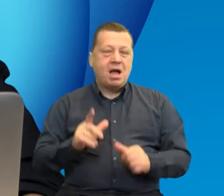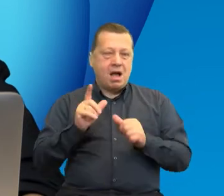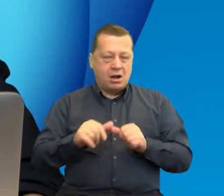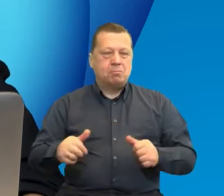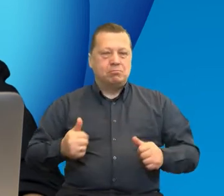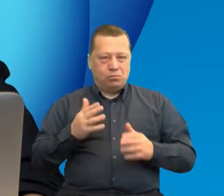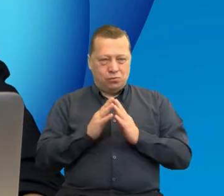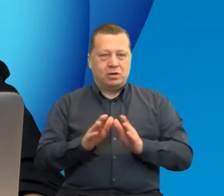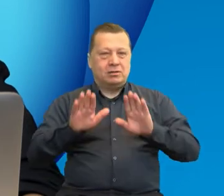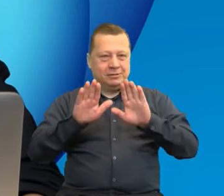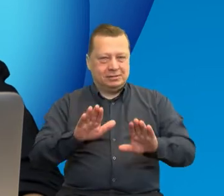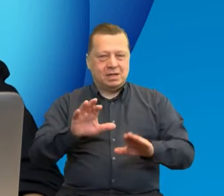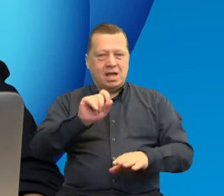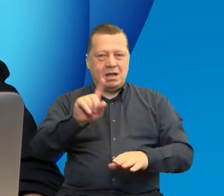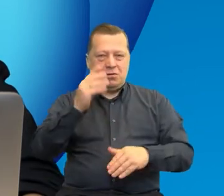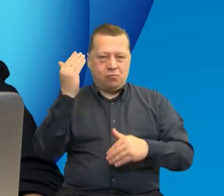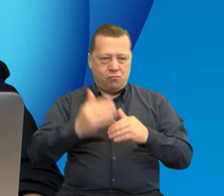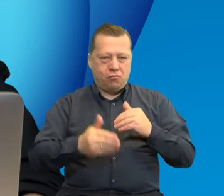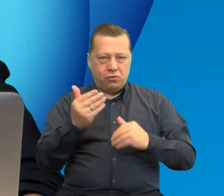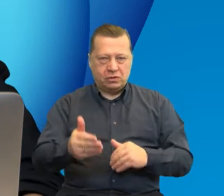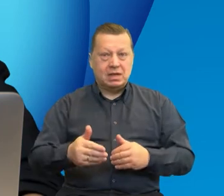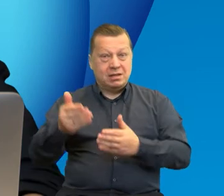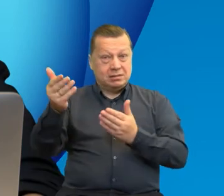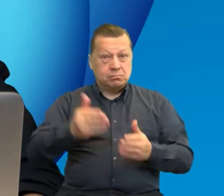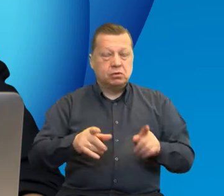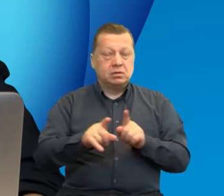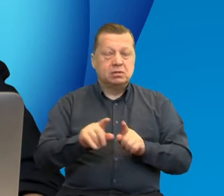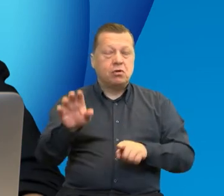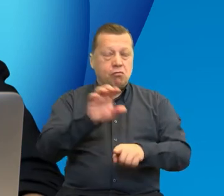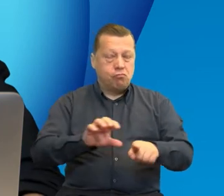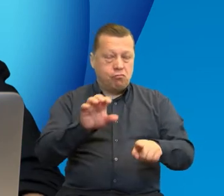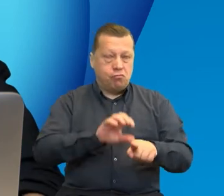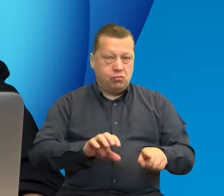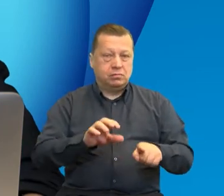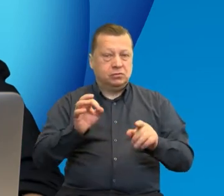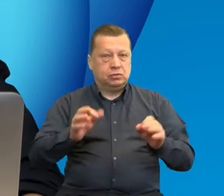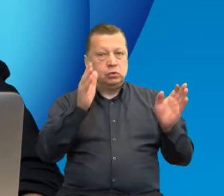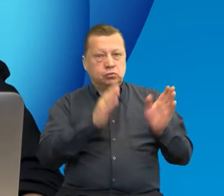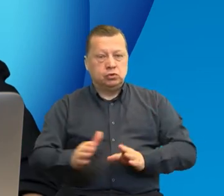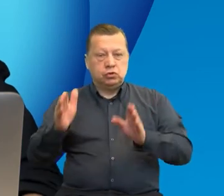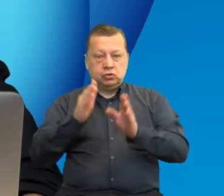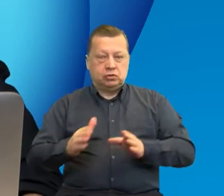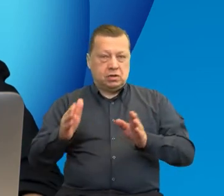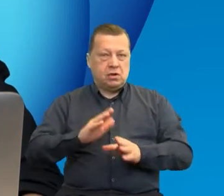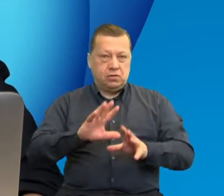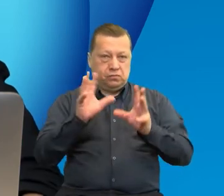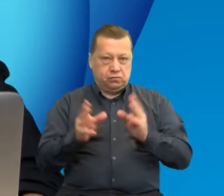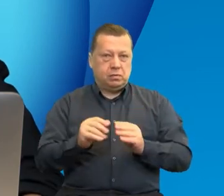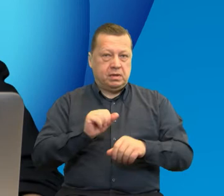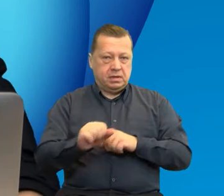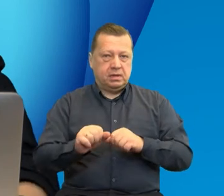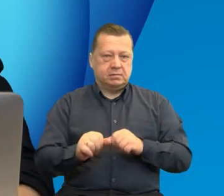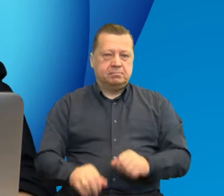końca. Zapraszam do obejrzenia tego, co na dzisiaj przygotowaliśmy. Bądźcie Państwo z nami.